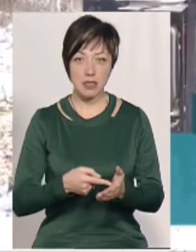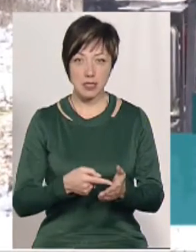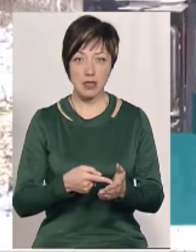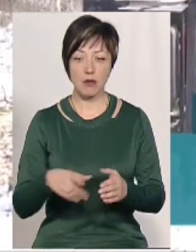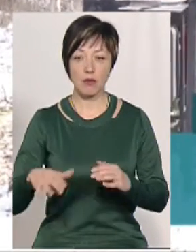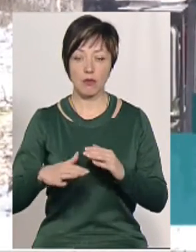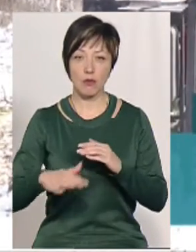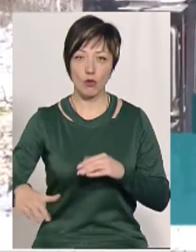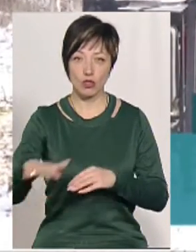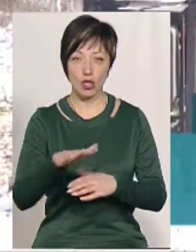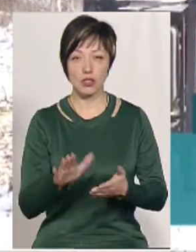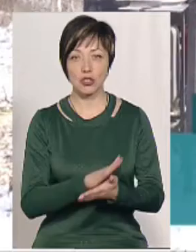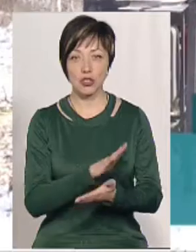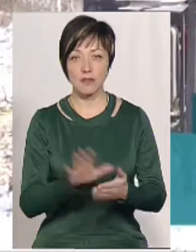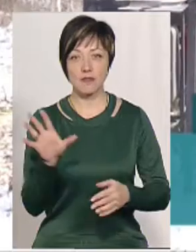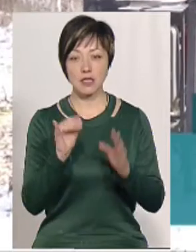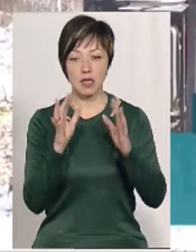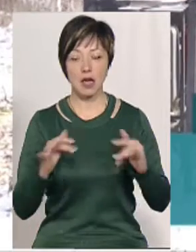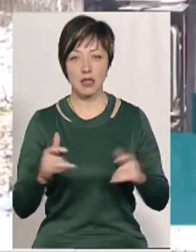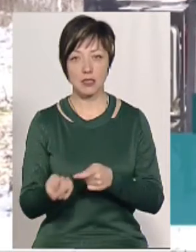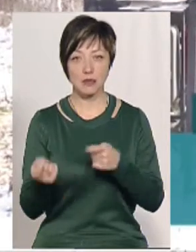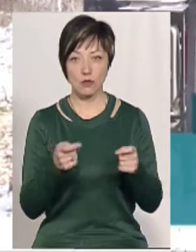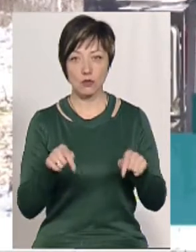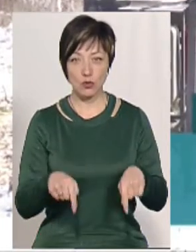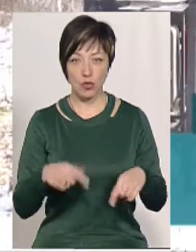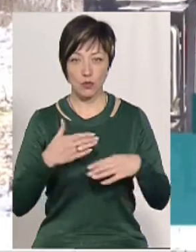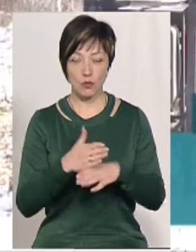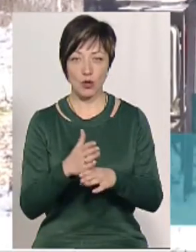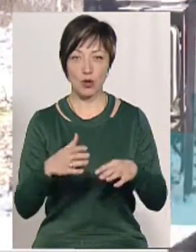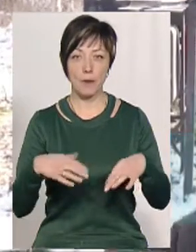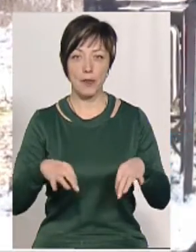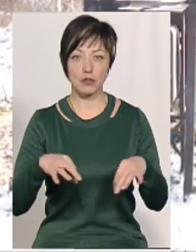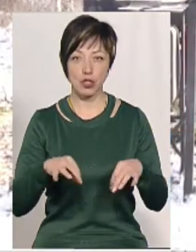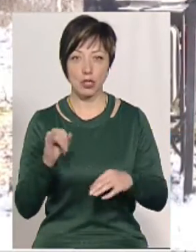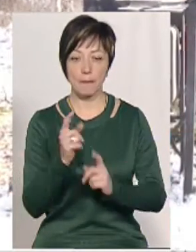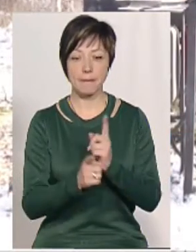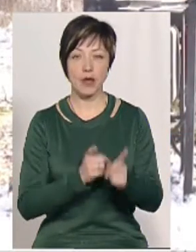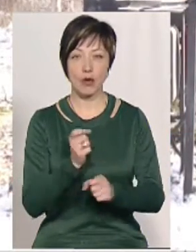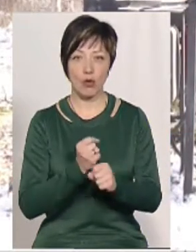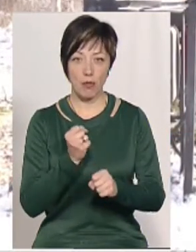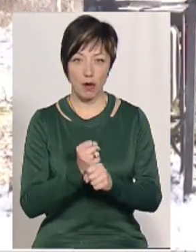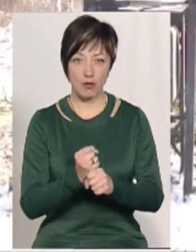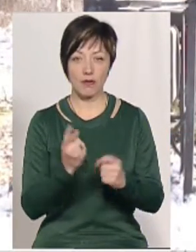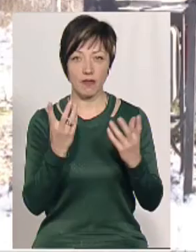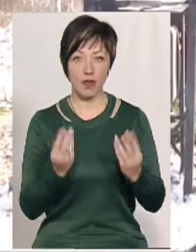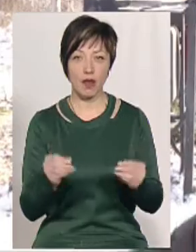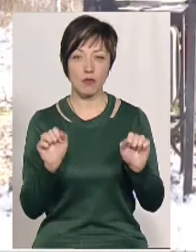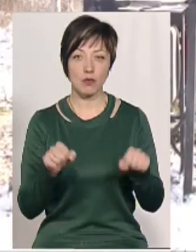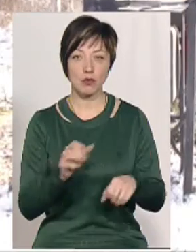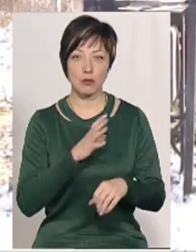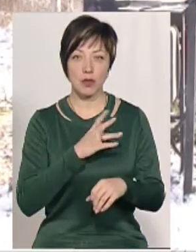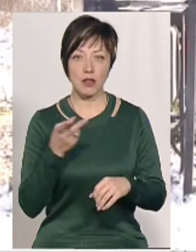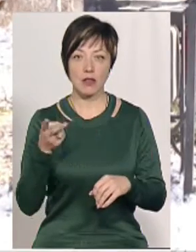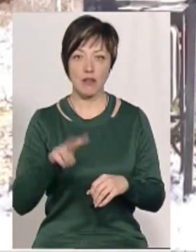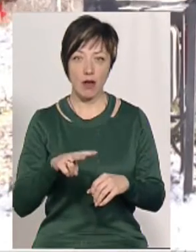що площадки зачищаються, всі ялинки зводяться сюди до дробильній машини і переробляються. В день можемо набити два